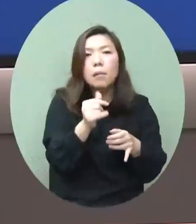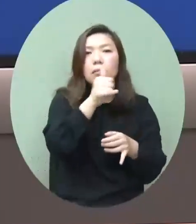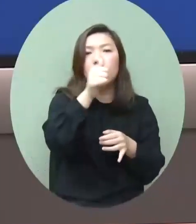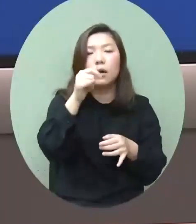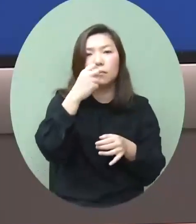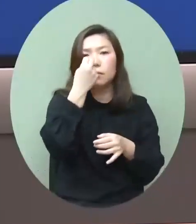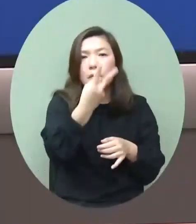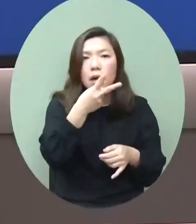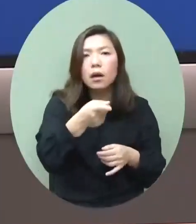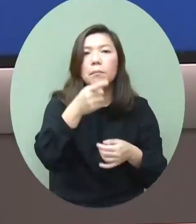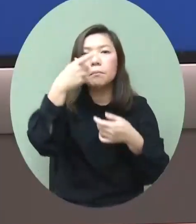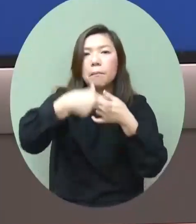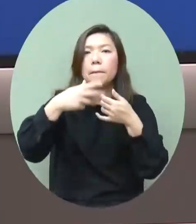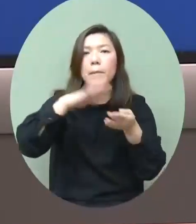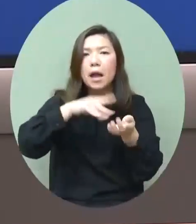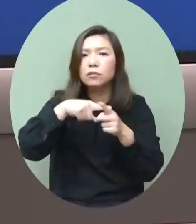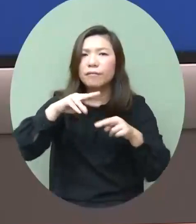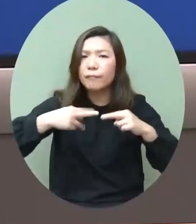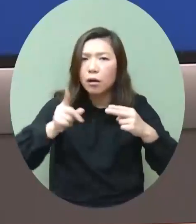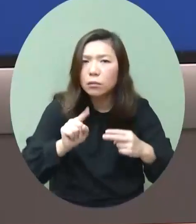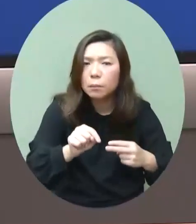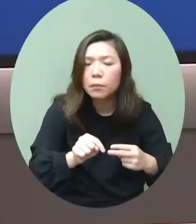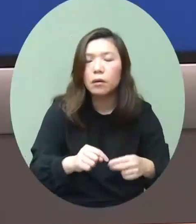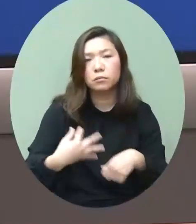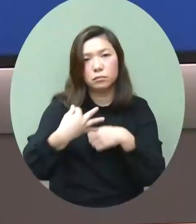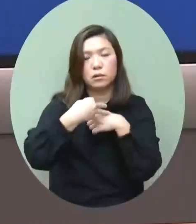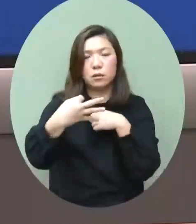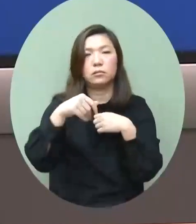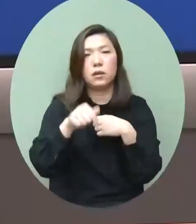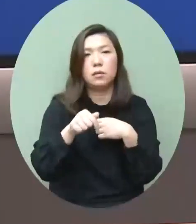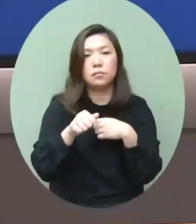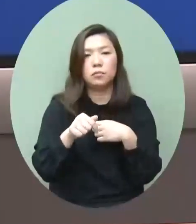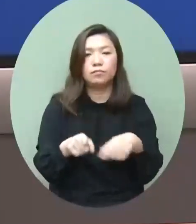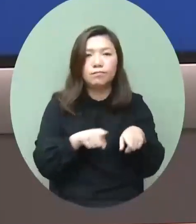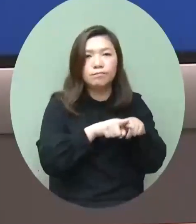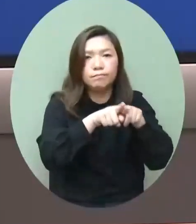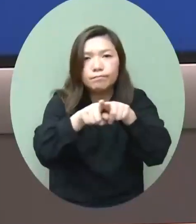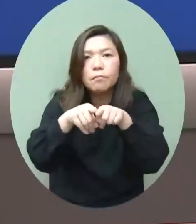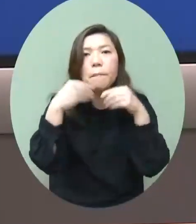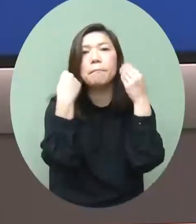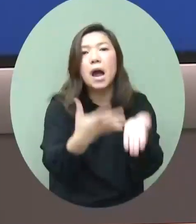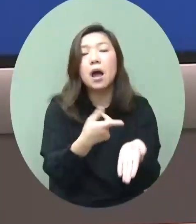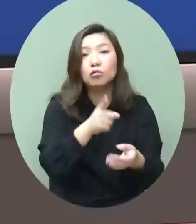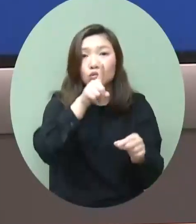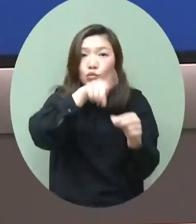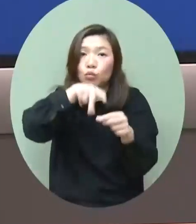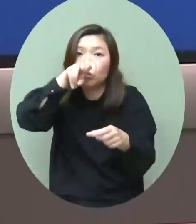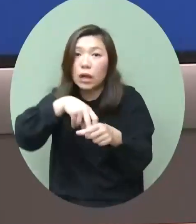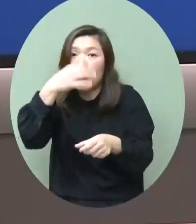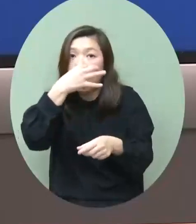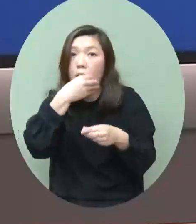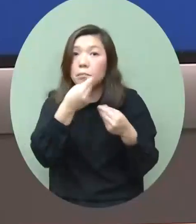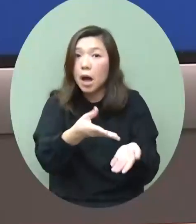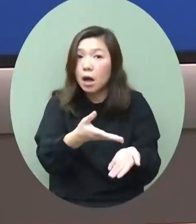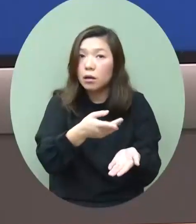去看病人的發展第三就是一起處方究竟這個病人